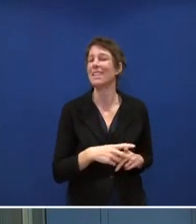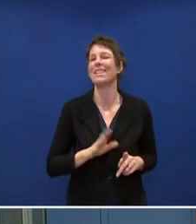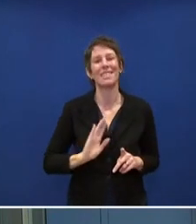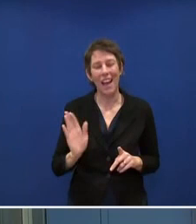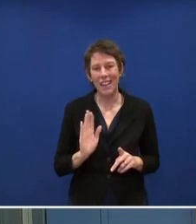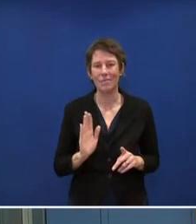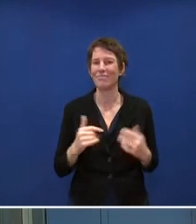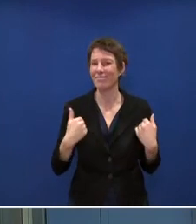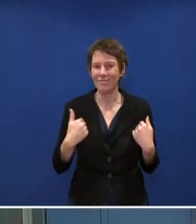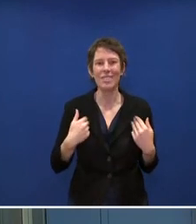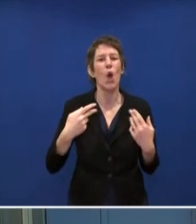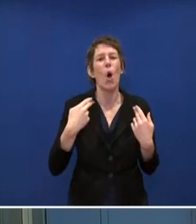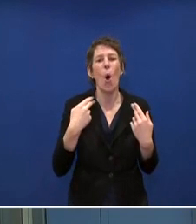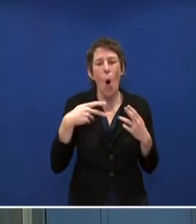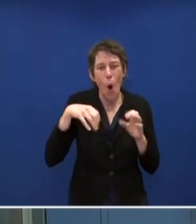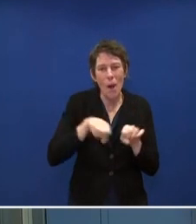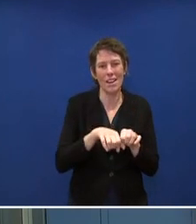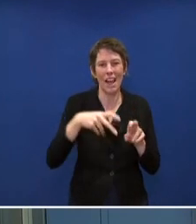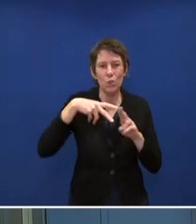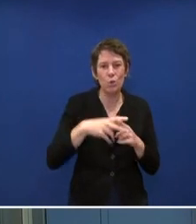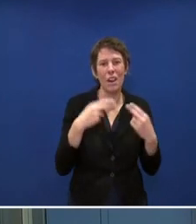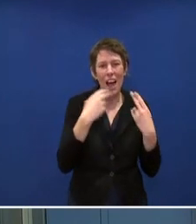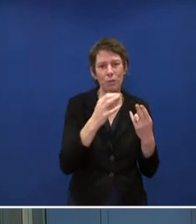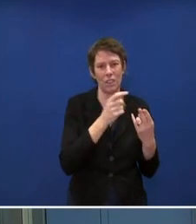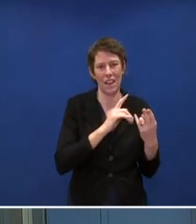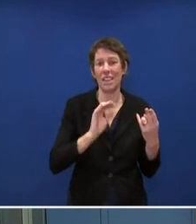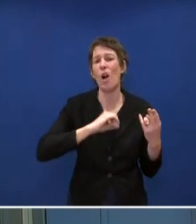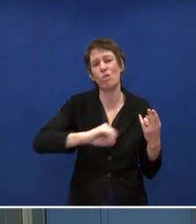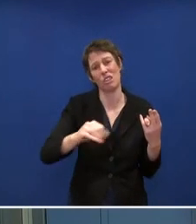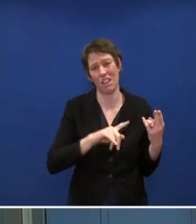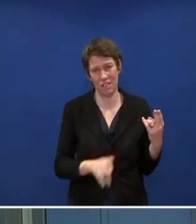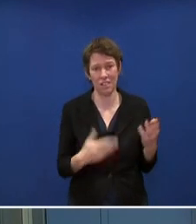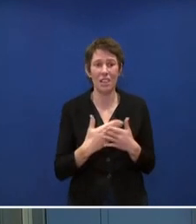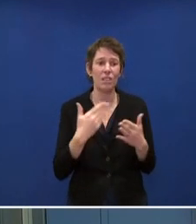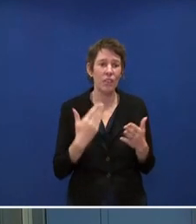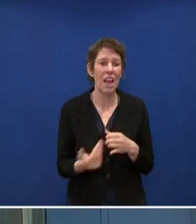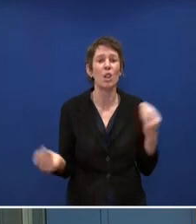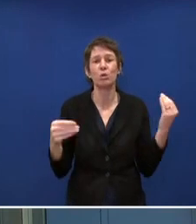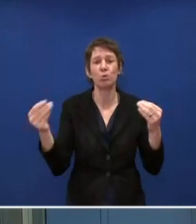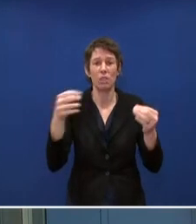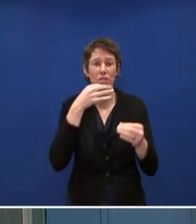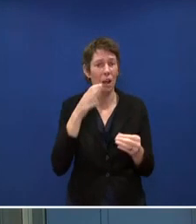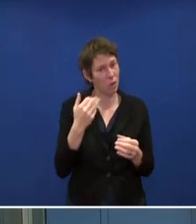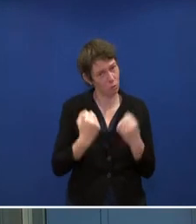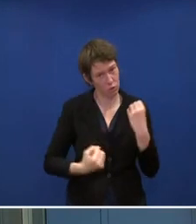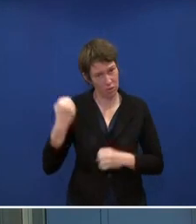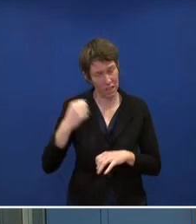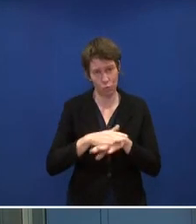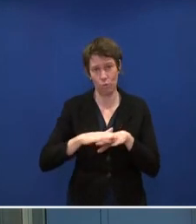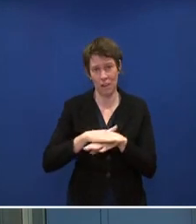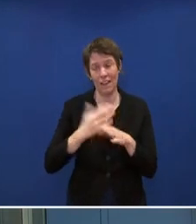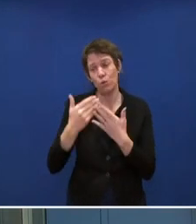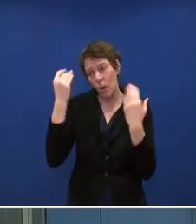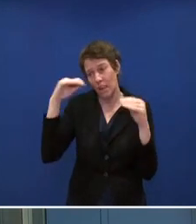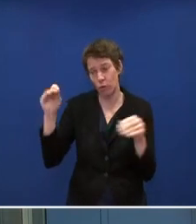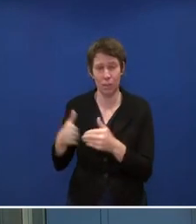dieses Online-Tool nicht antworten. Und es ist auch nicht so wahnsinnig schnell. Also von daher ist das mit den Zusatzfragen manchmal schwierig. Das noch als Information